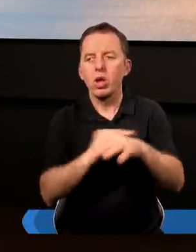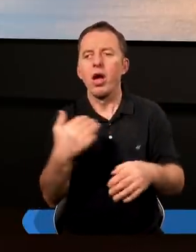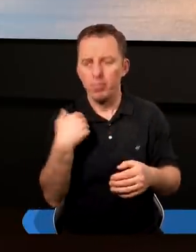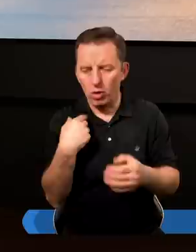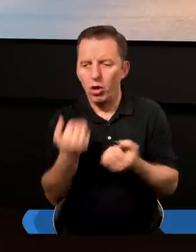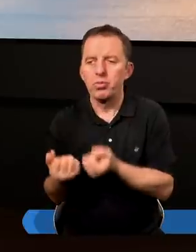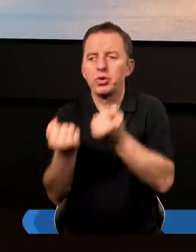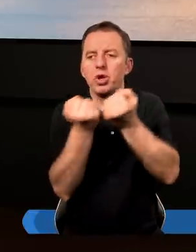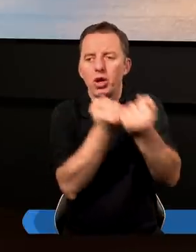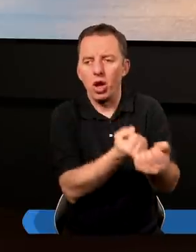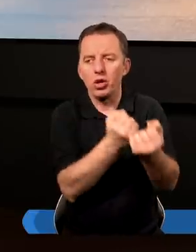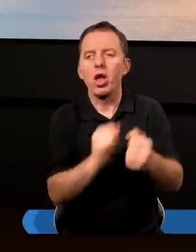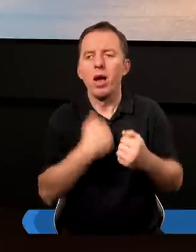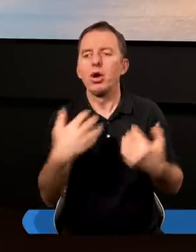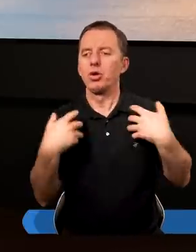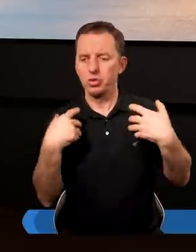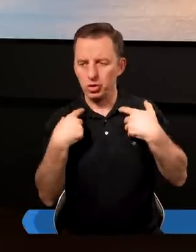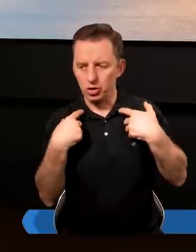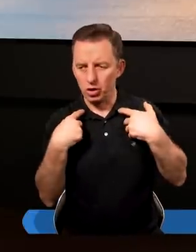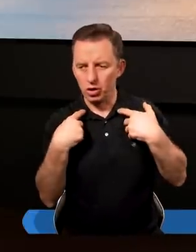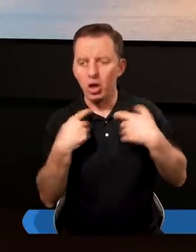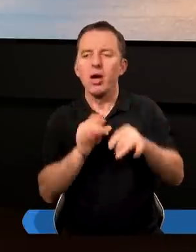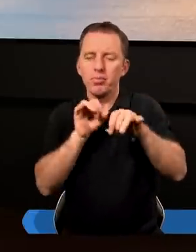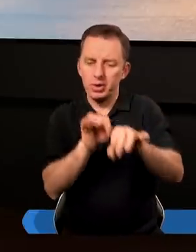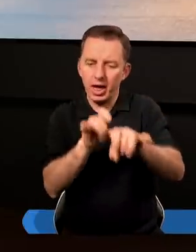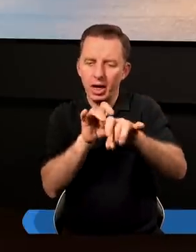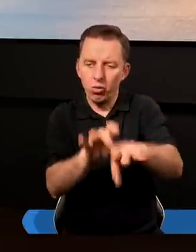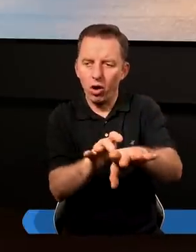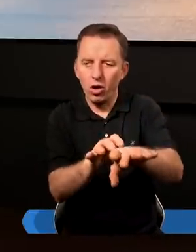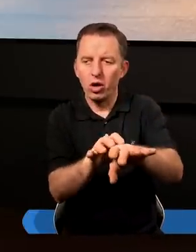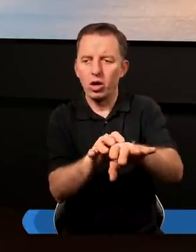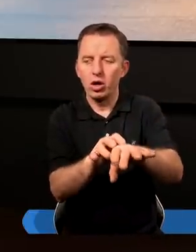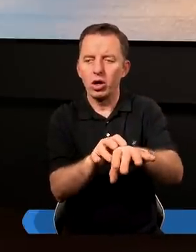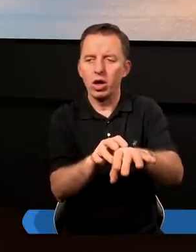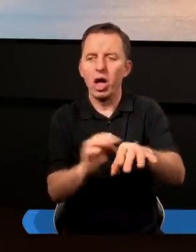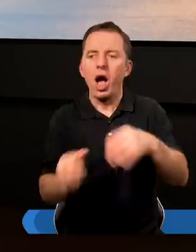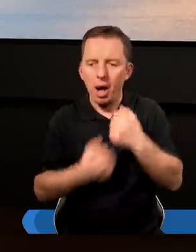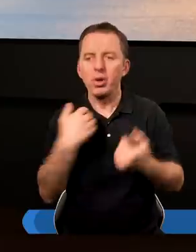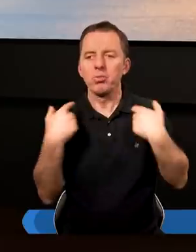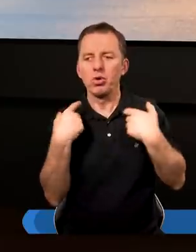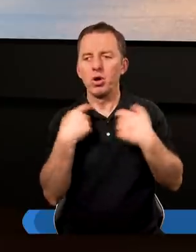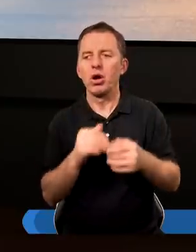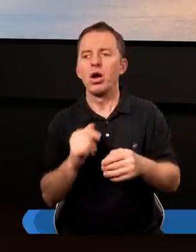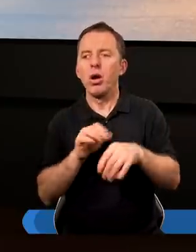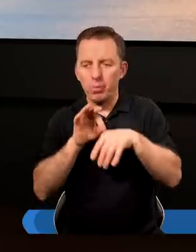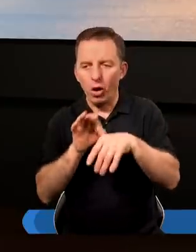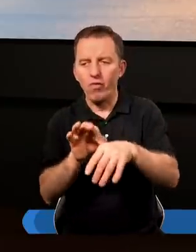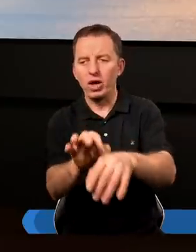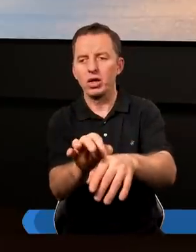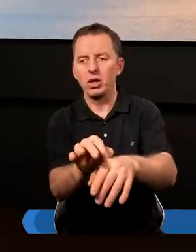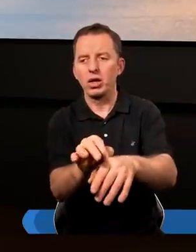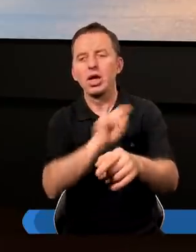był przynoszony, aby życie biegło, czy aby życie było